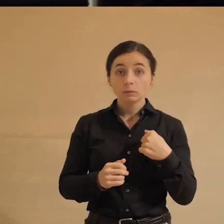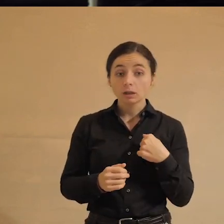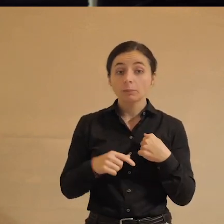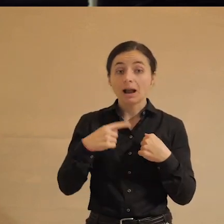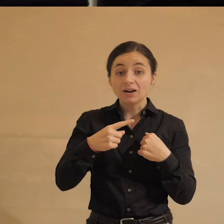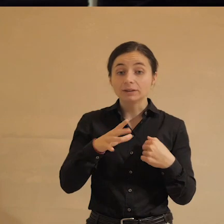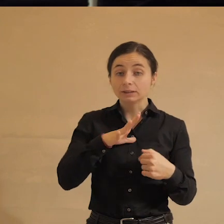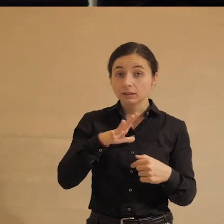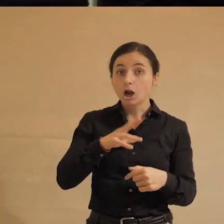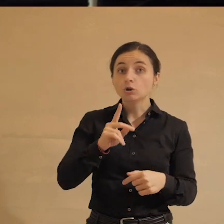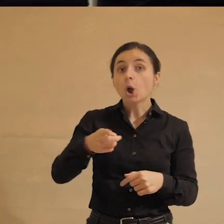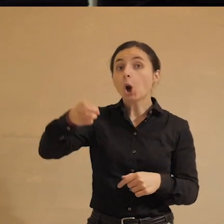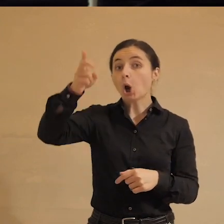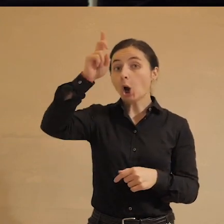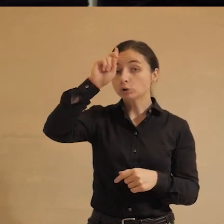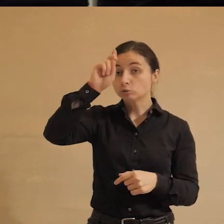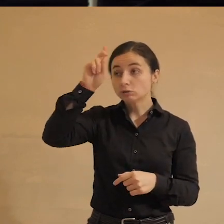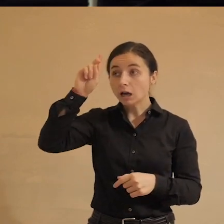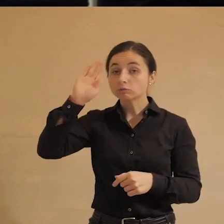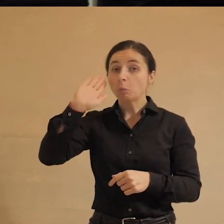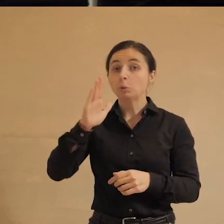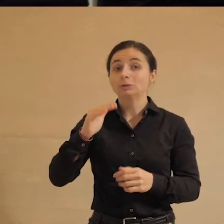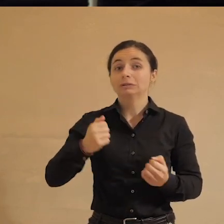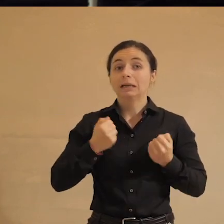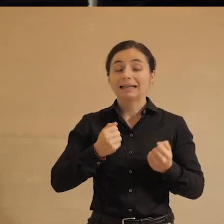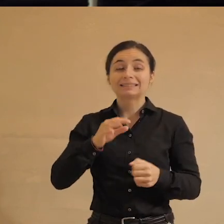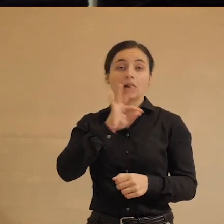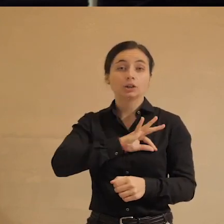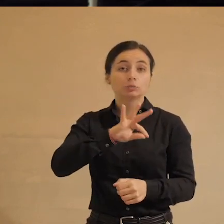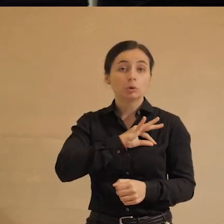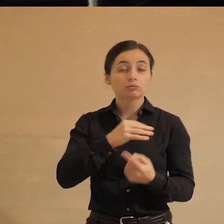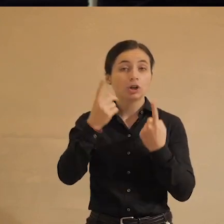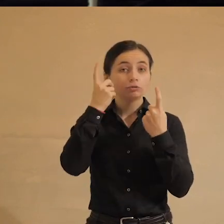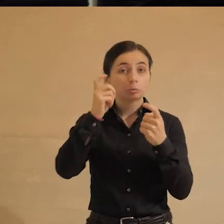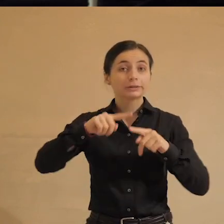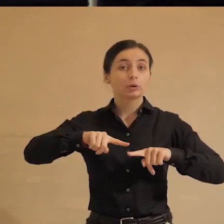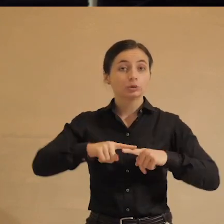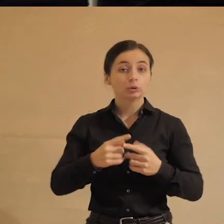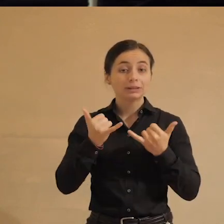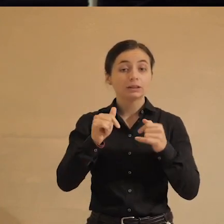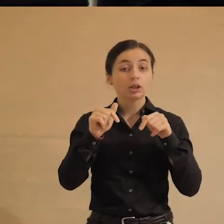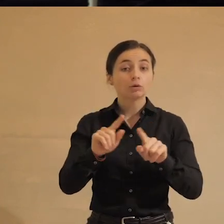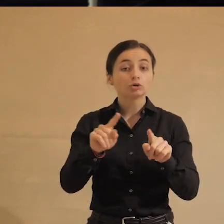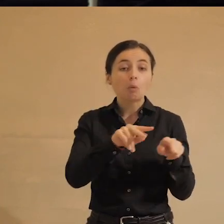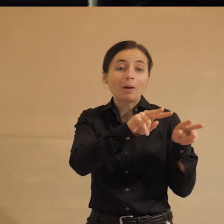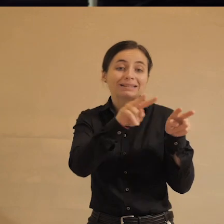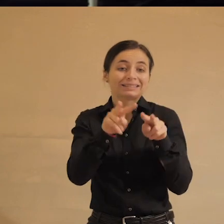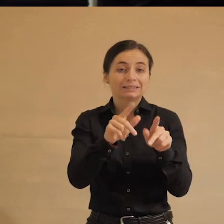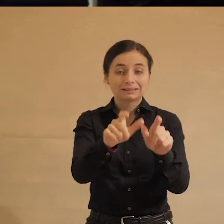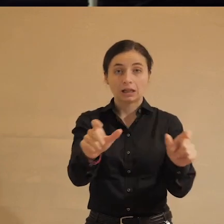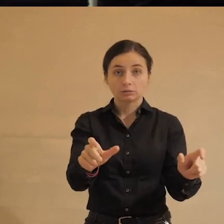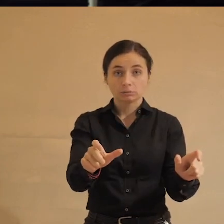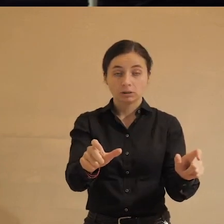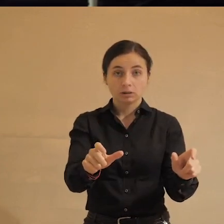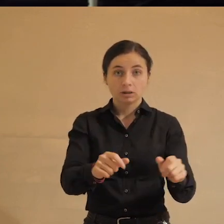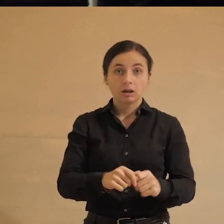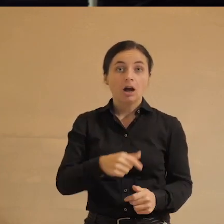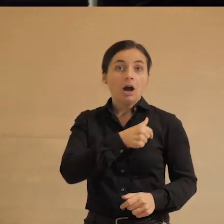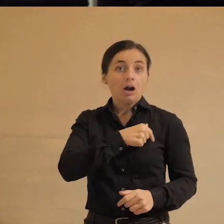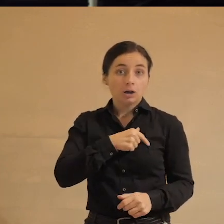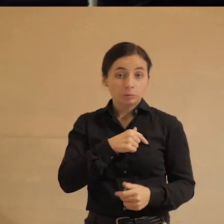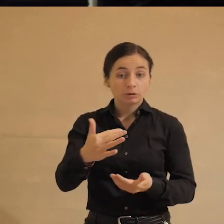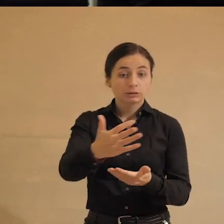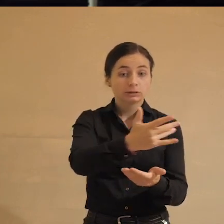государства будут стараться использовать информационные технологии для того, чтобы следить за людьми. Корпорации